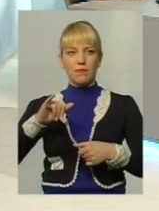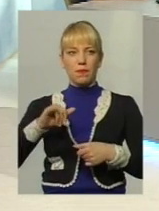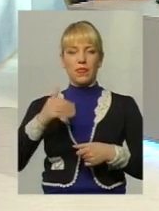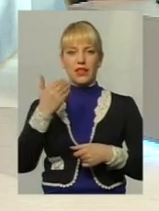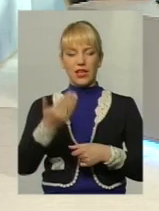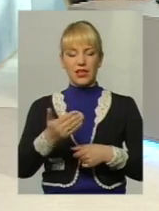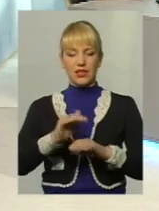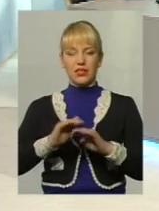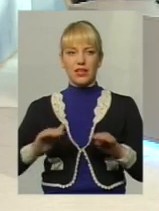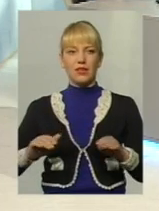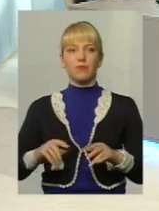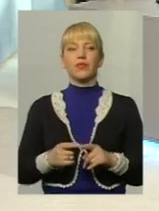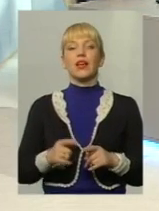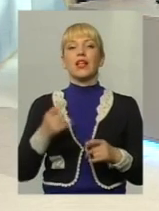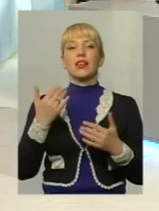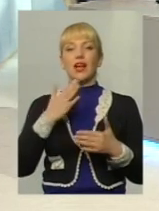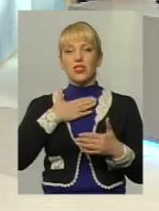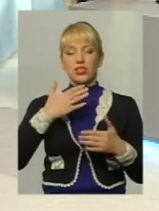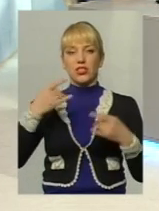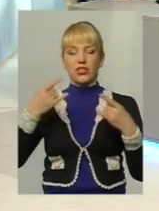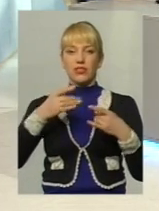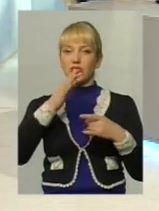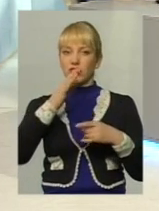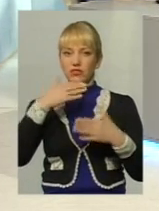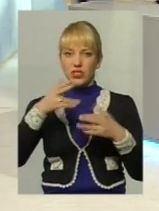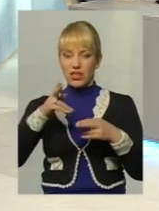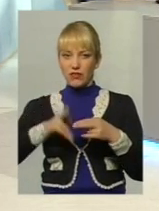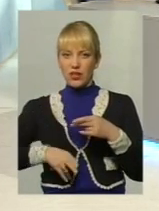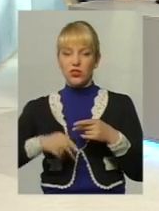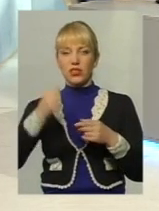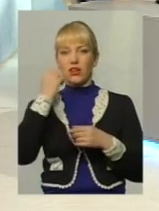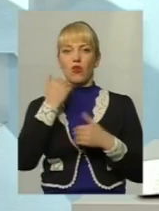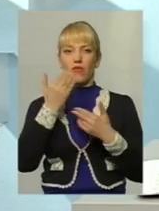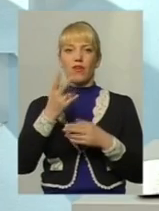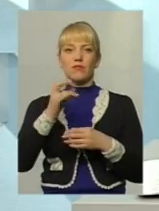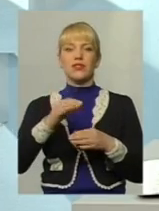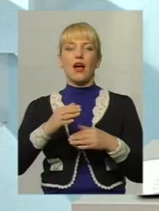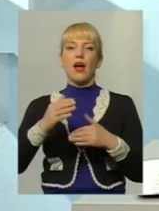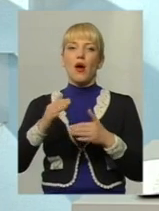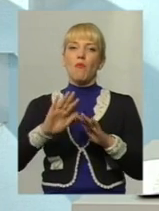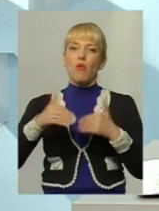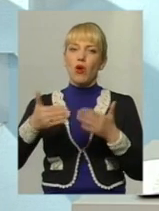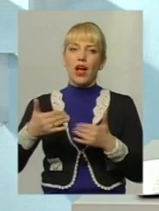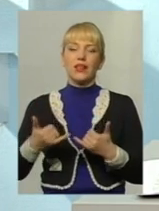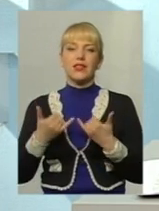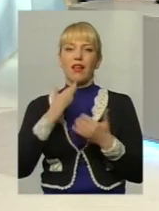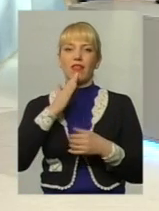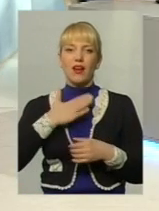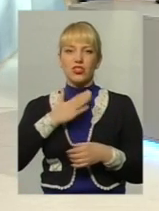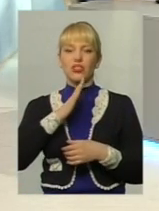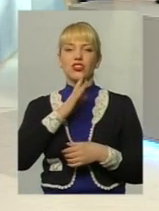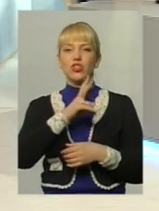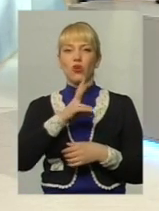її дітей. Що ж, наш ефірний час сьогодні вичерпаний. Дякую вам за практичні поради для наших жінок.